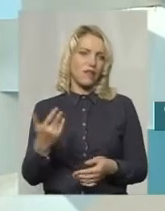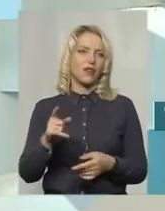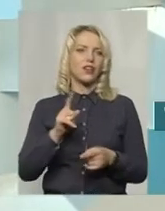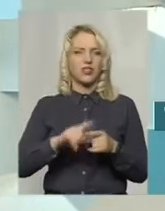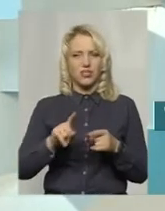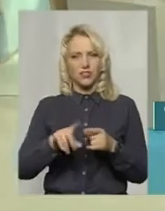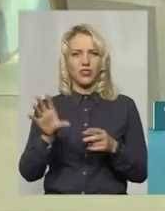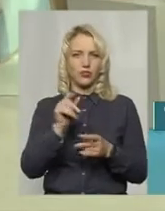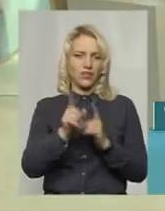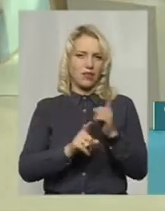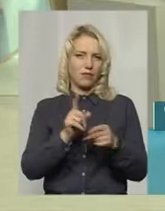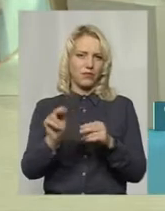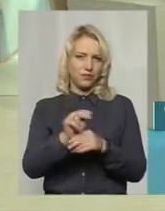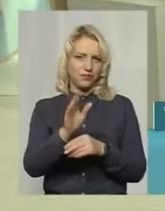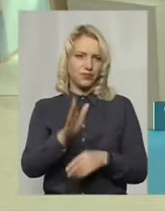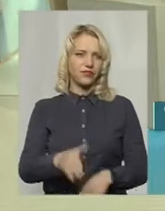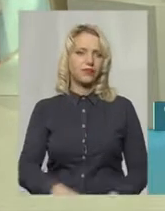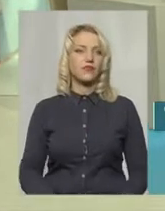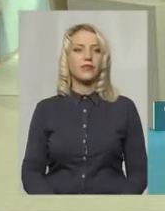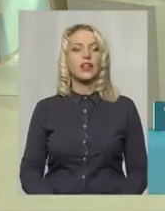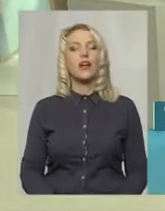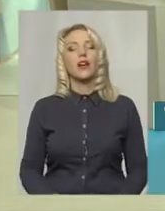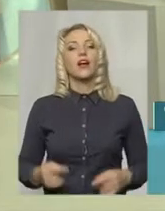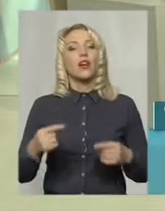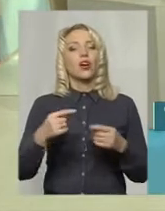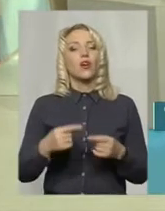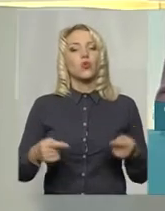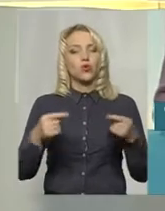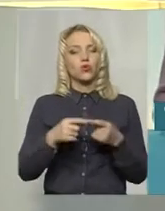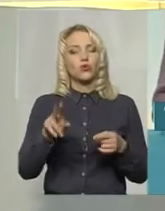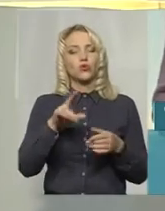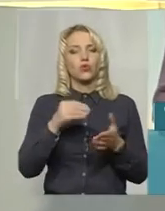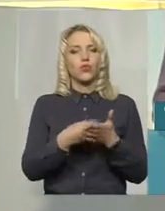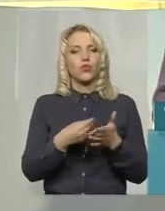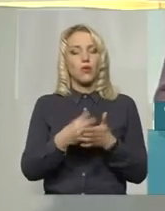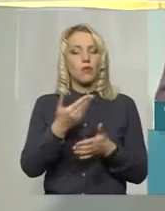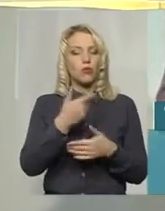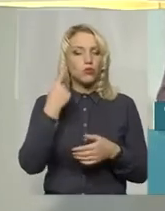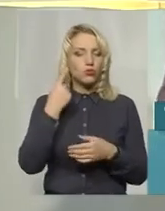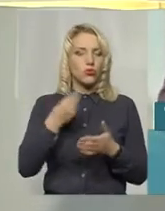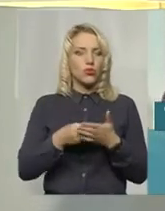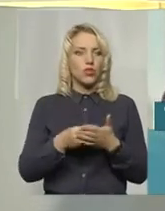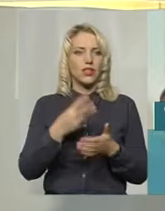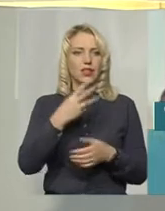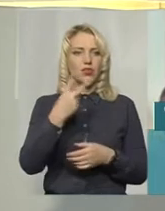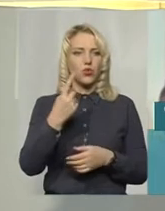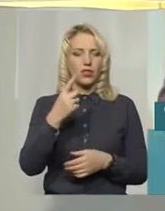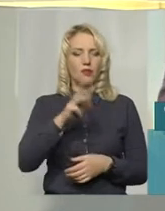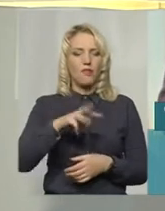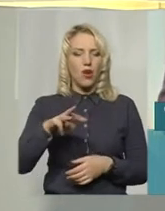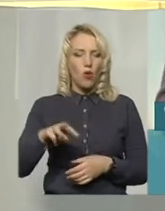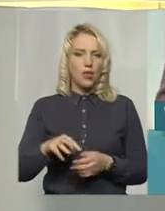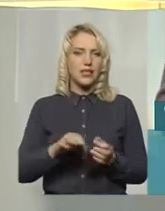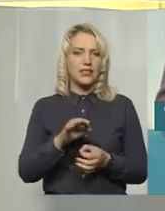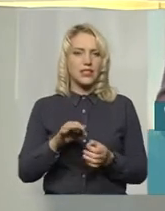виправить. Зрозуміла. не є проблеми. І уточню, стосовно фінансування. Ми почули в сюжеті про кошторисну вартість у 31 мільйон злишком.